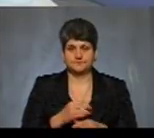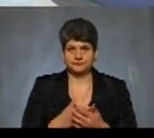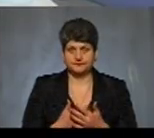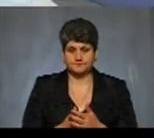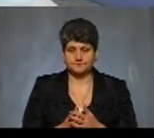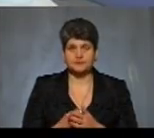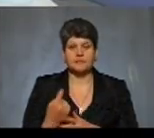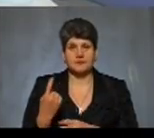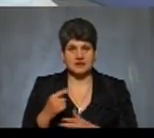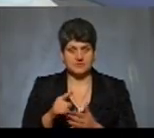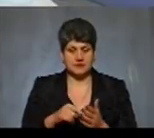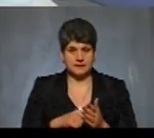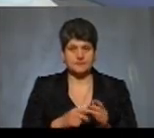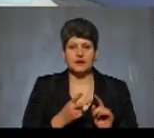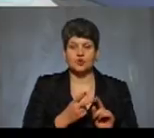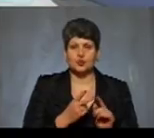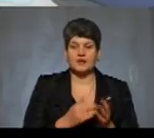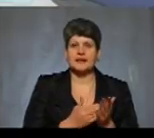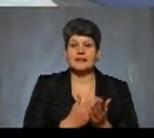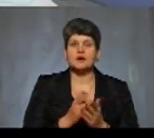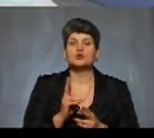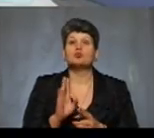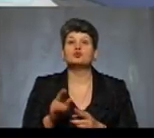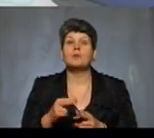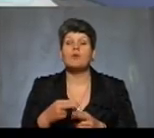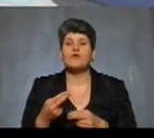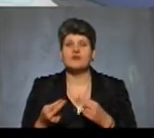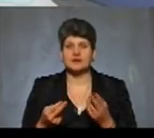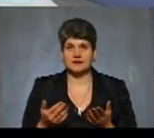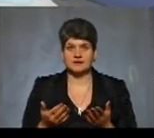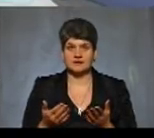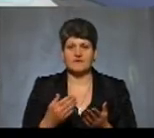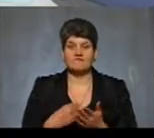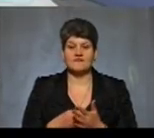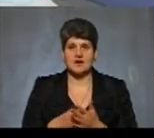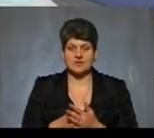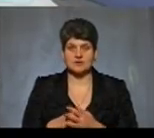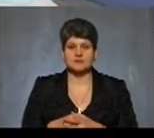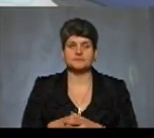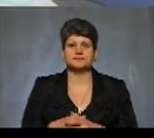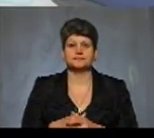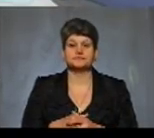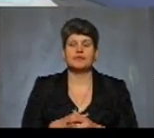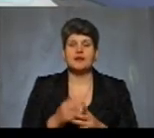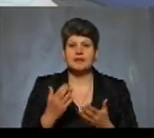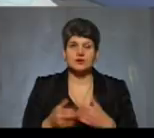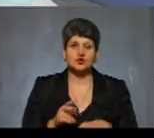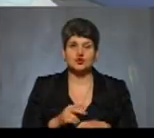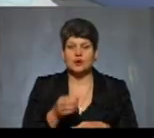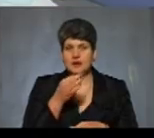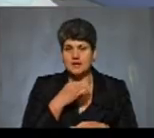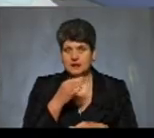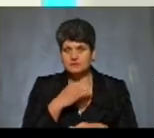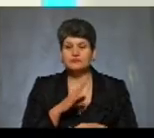Це перше запитання. Друге, що до якості, і хто буде повертати вартість, так? Якщо лікарський засіб